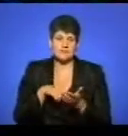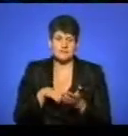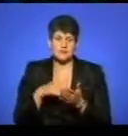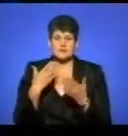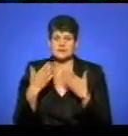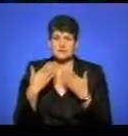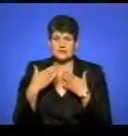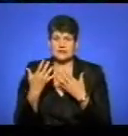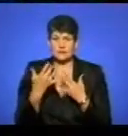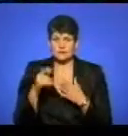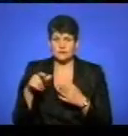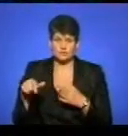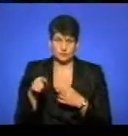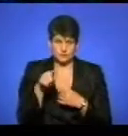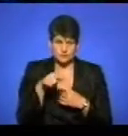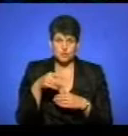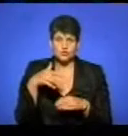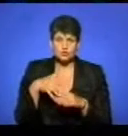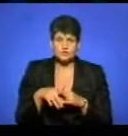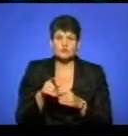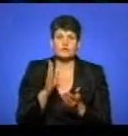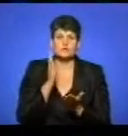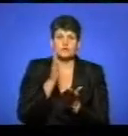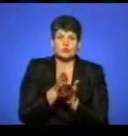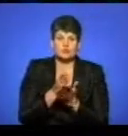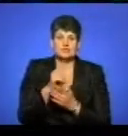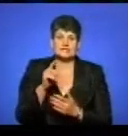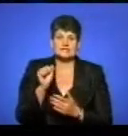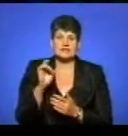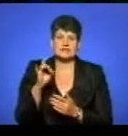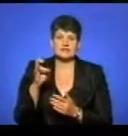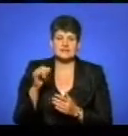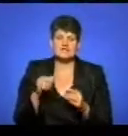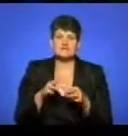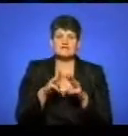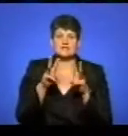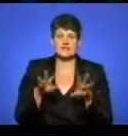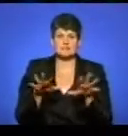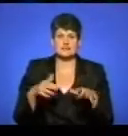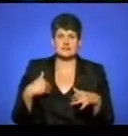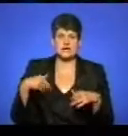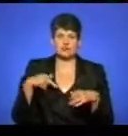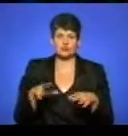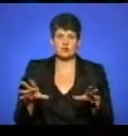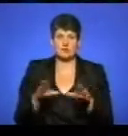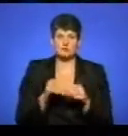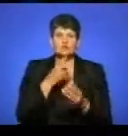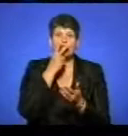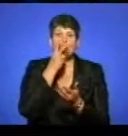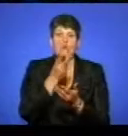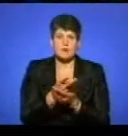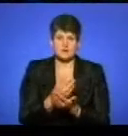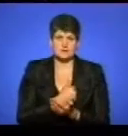спілкуючись з кількома із них, я зрозумів, що вони прямують у Зорваницю, і це святе місце. Я йду, щоб його побачити.